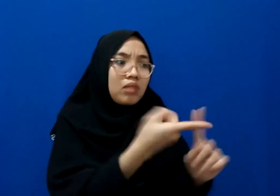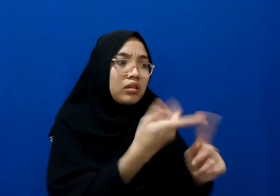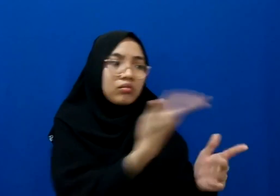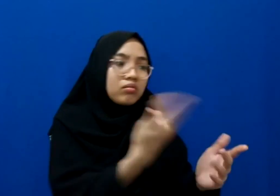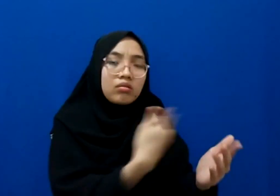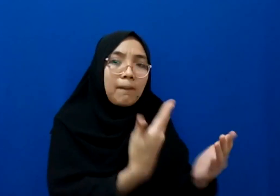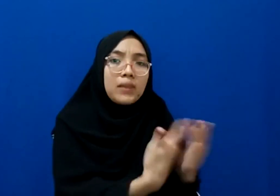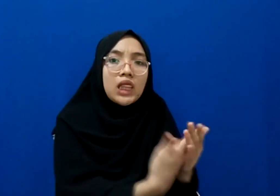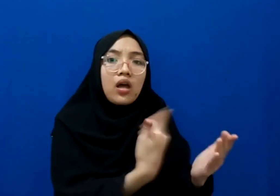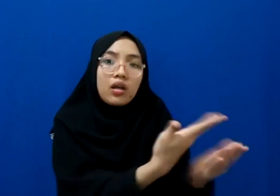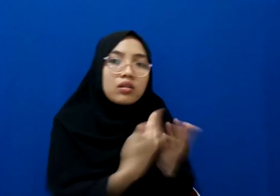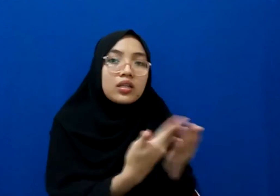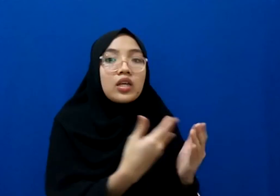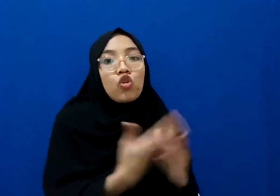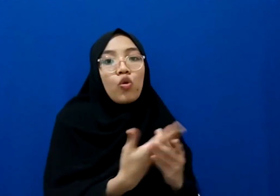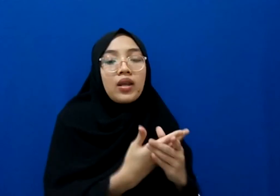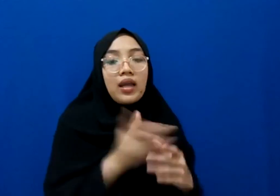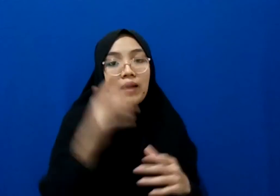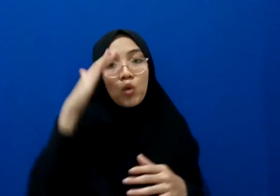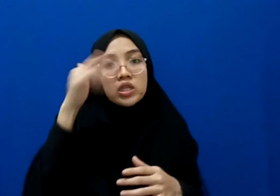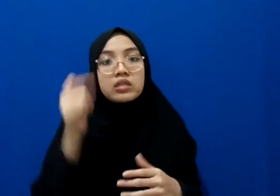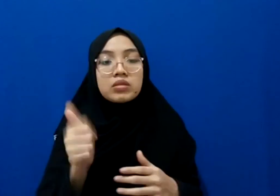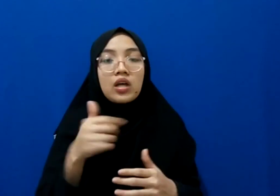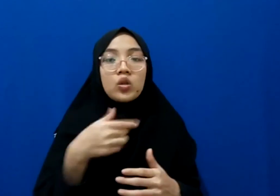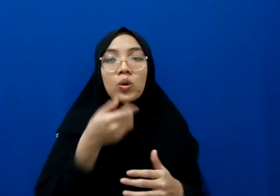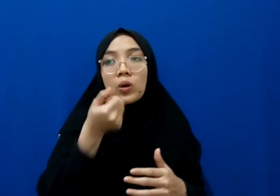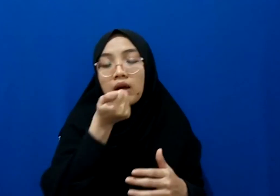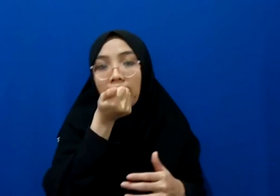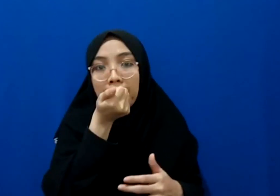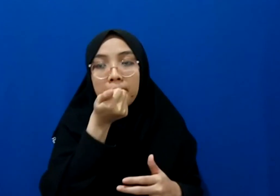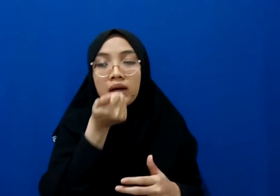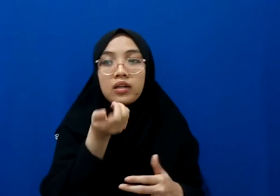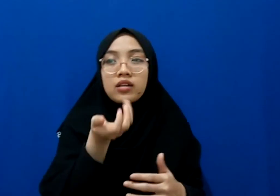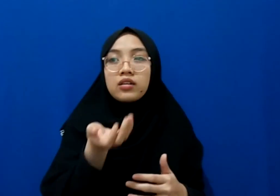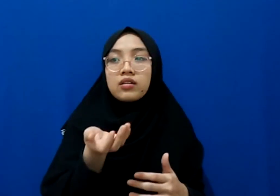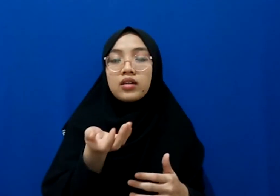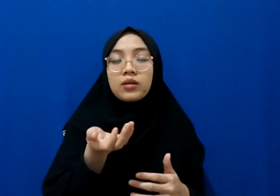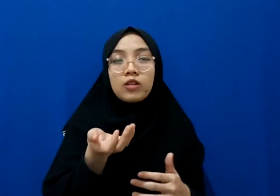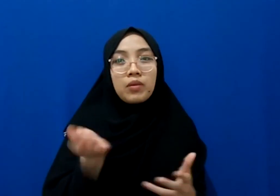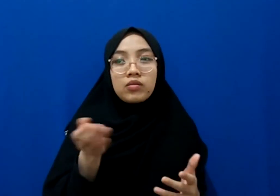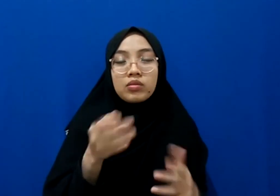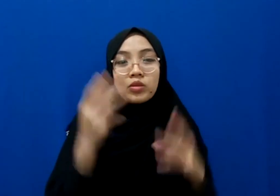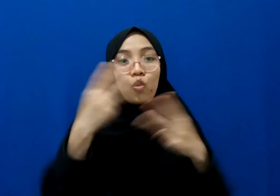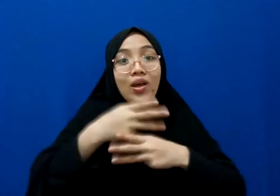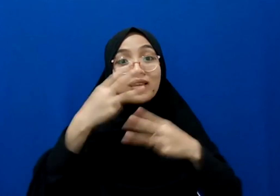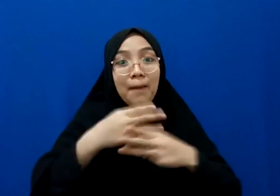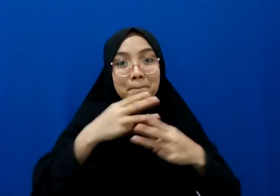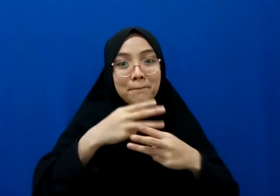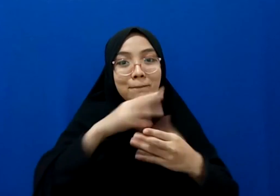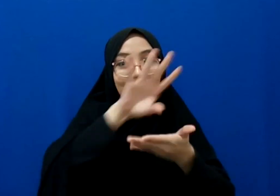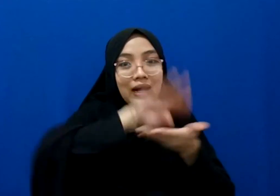misalnya rekaman rekaman ini ya apa WA gitu kan